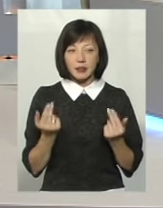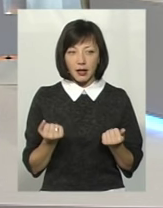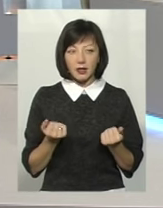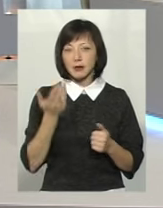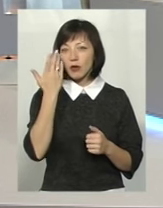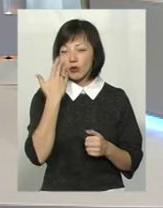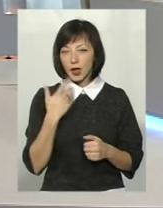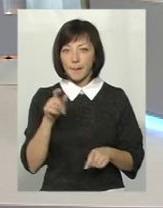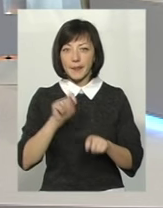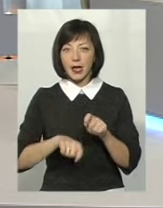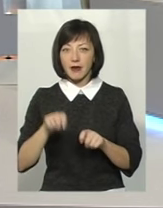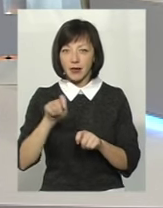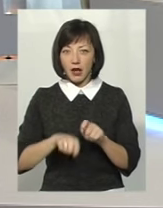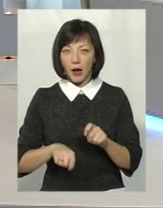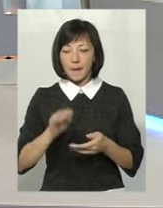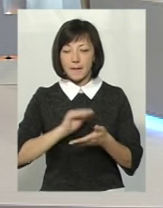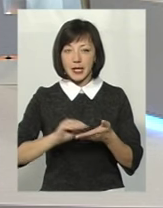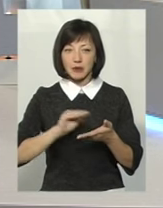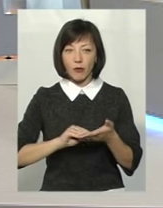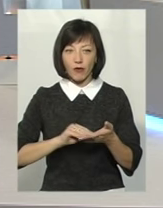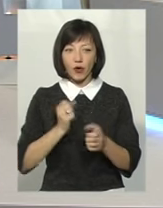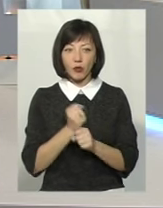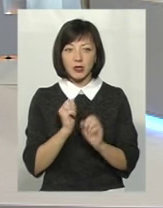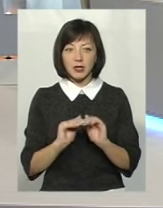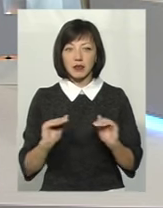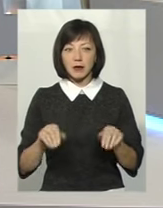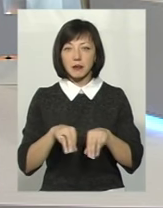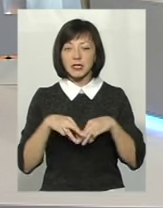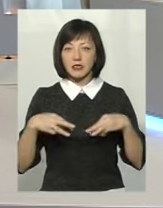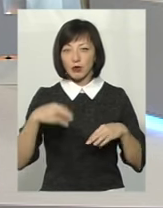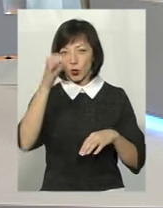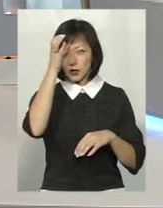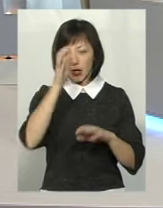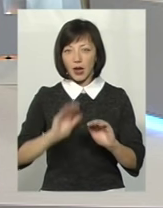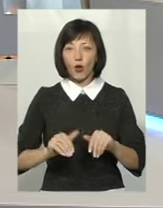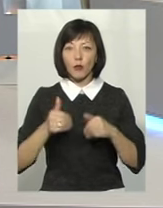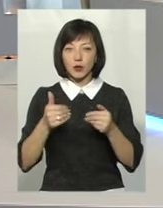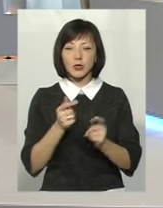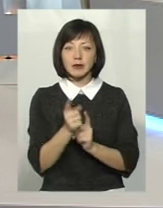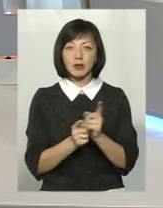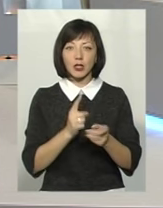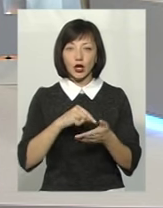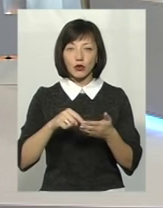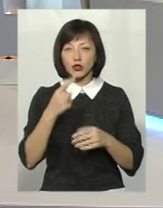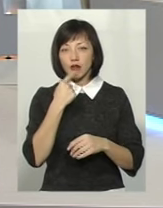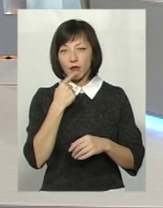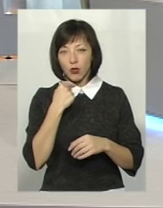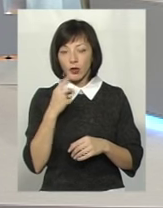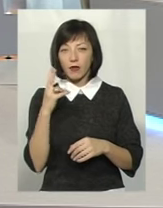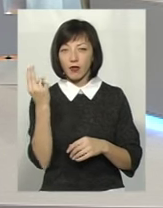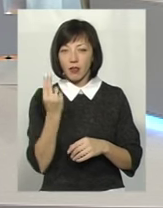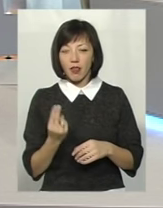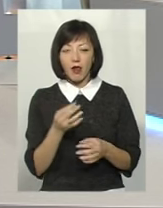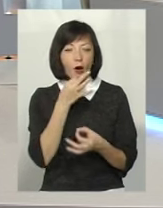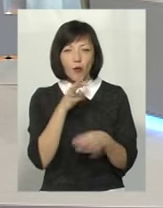перевірці письмових робіт учнів Міністерство освіти рекомендує змінити ручку з червоною пастою на